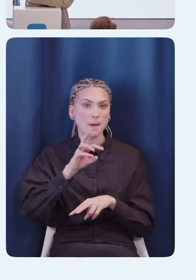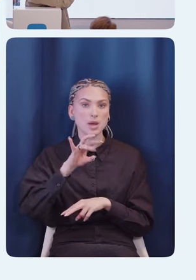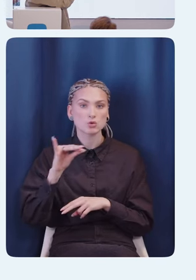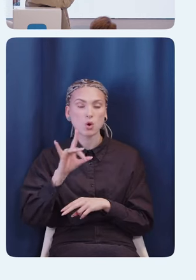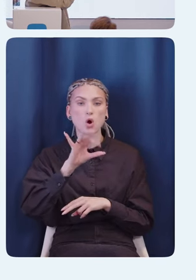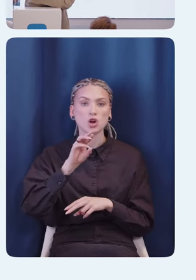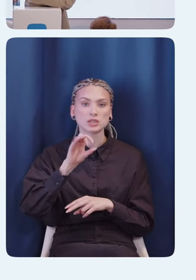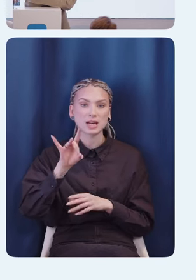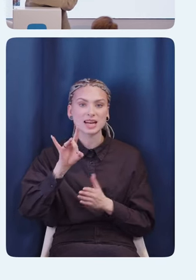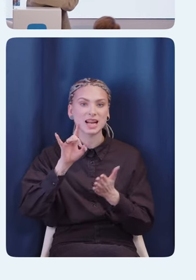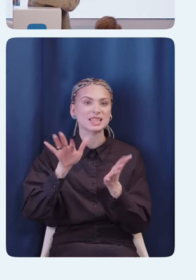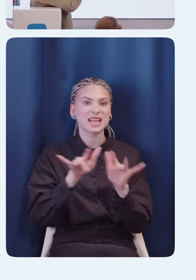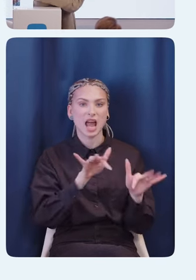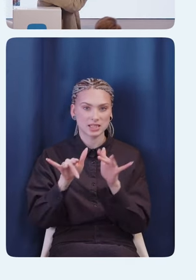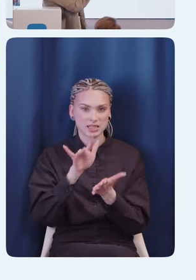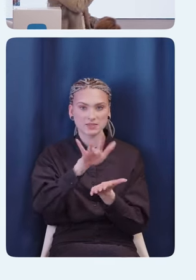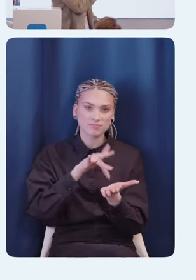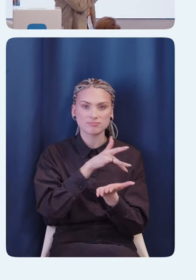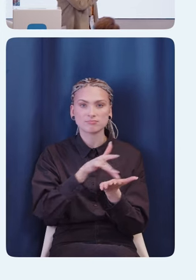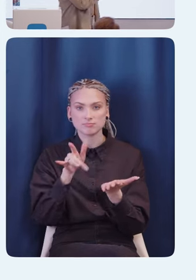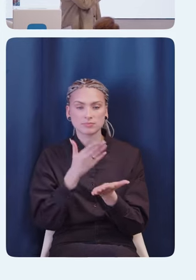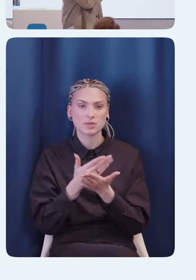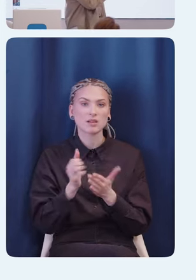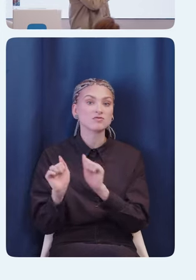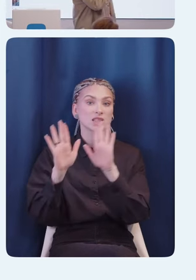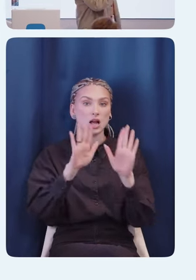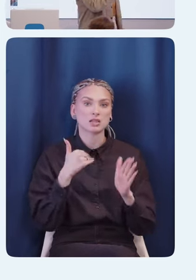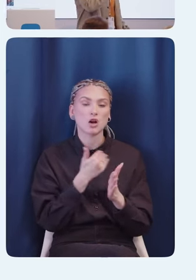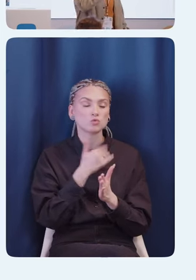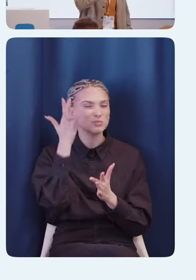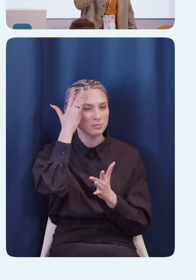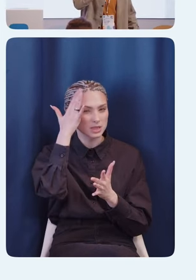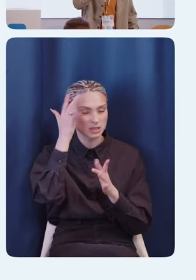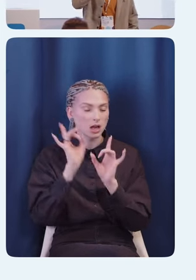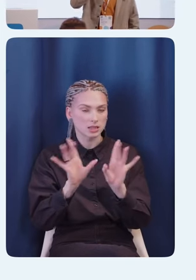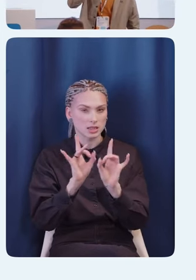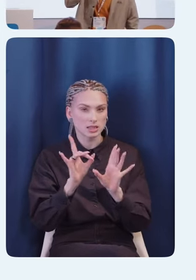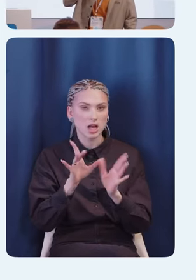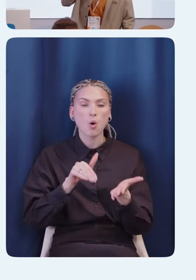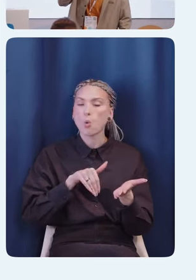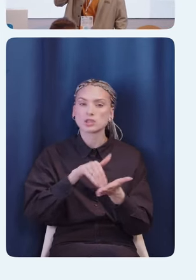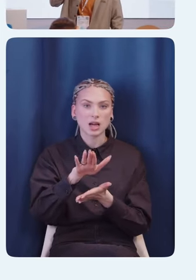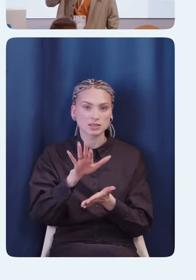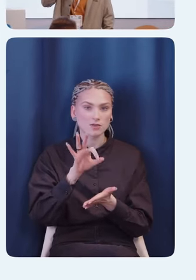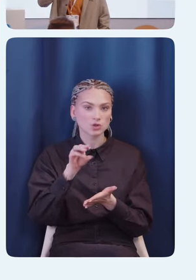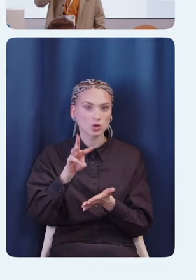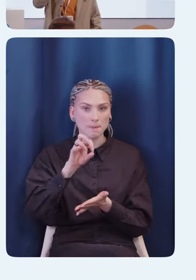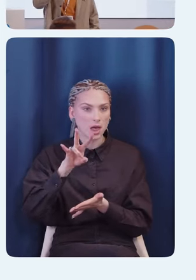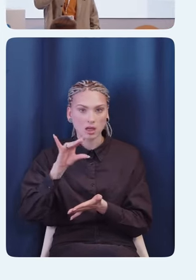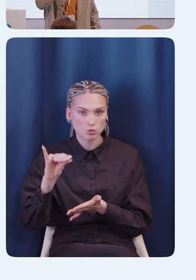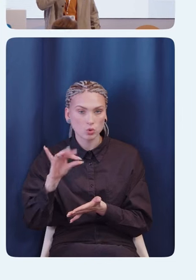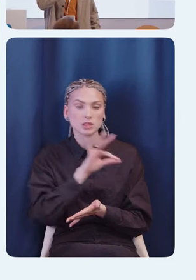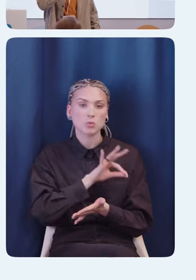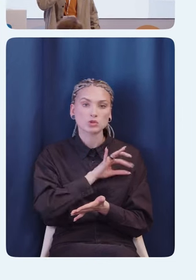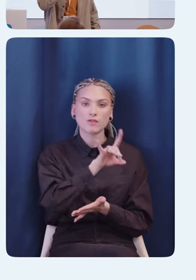ротор действий. То есть, как итог датного слайда, я просто хочу донести до вас смысл, что отказывайтесь от контекстного меню, применяйте